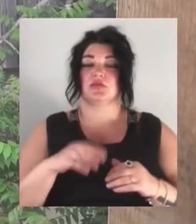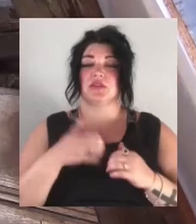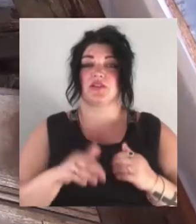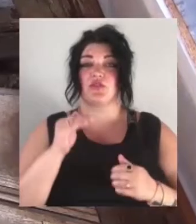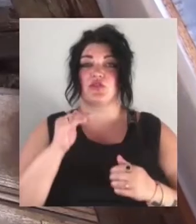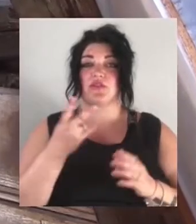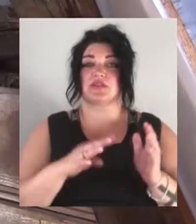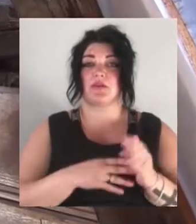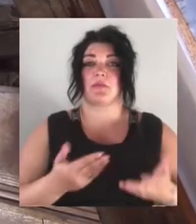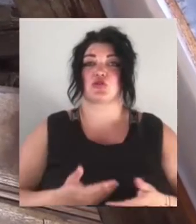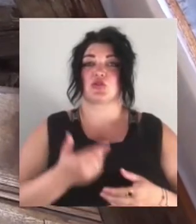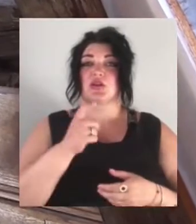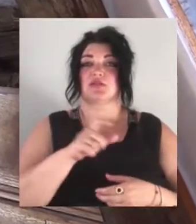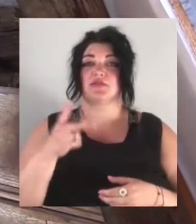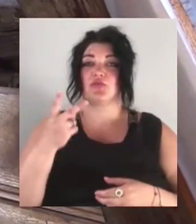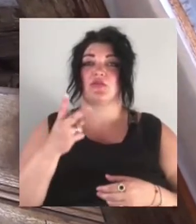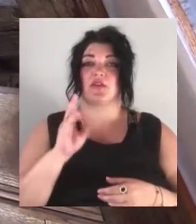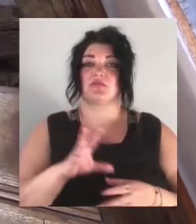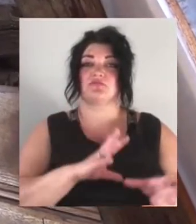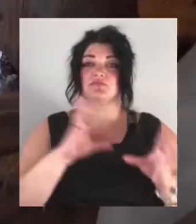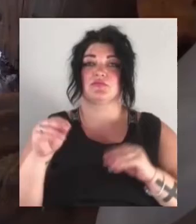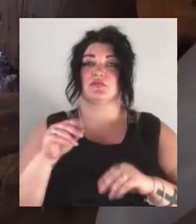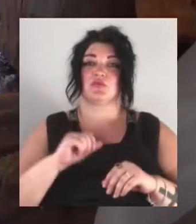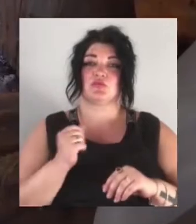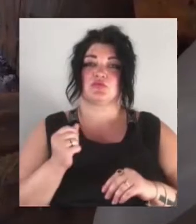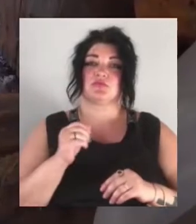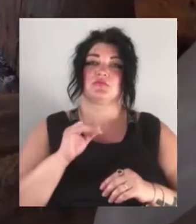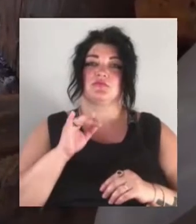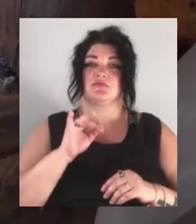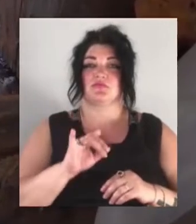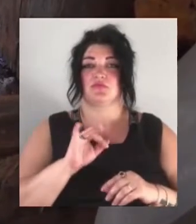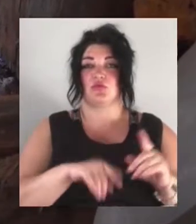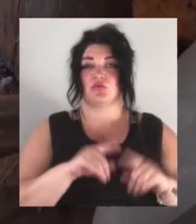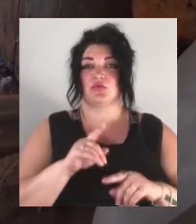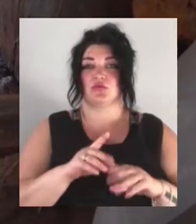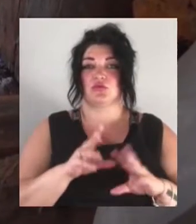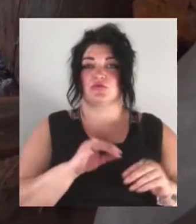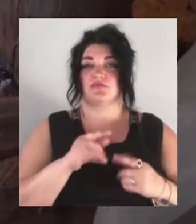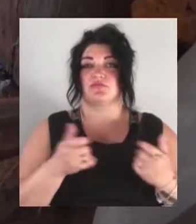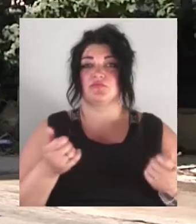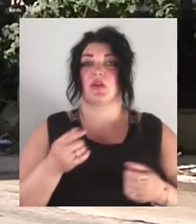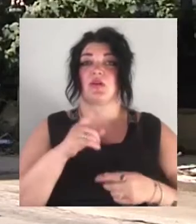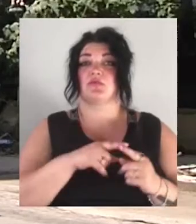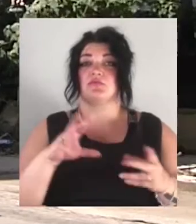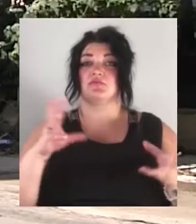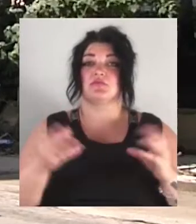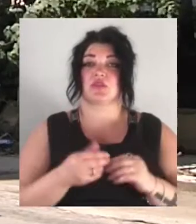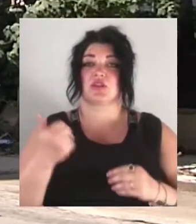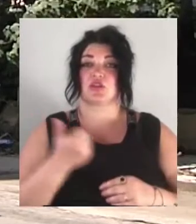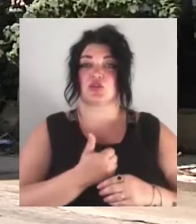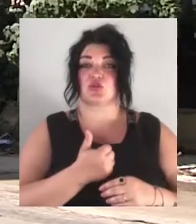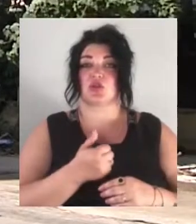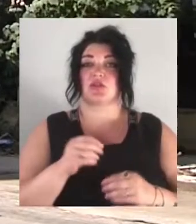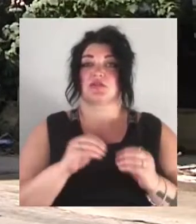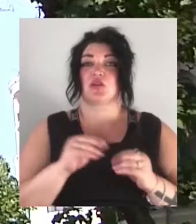Мешканців двох квартир відселили у готелі та до родичів. На результати експертизи у міській раді очікують протягом тижня. Та червня